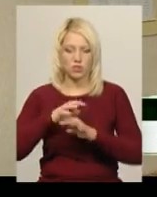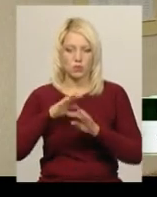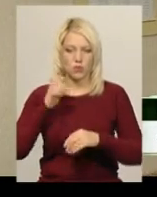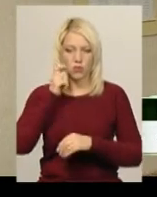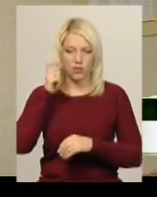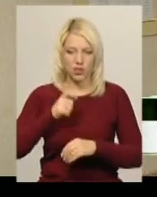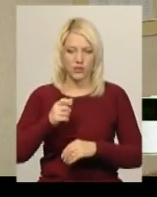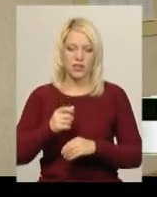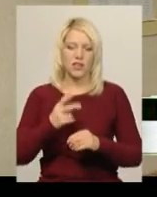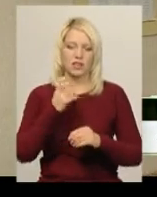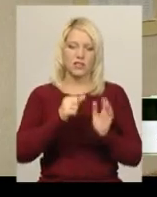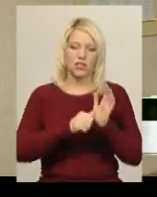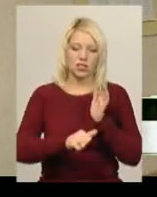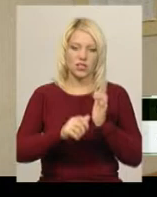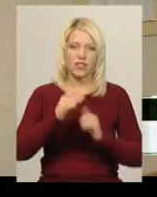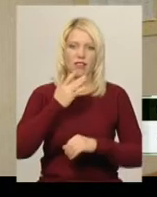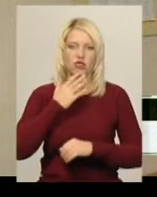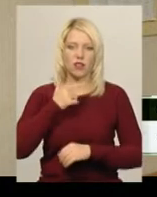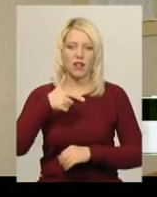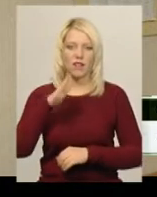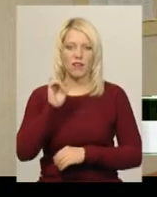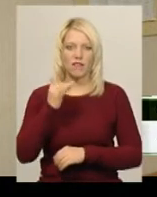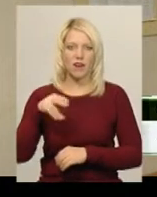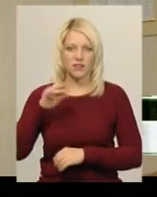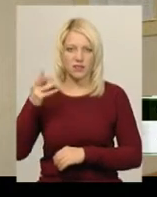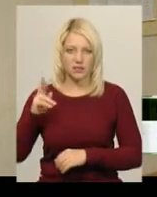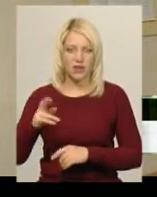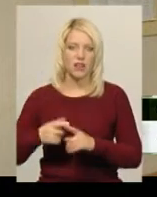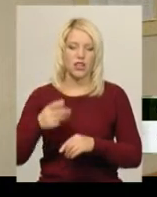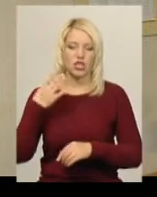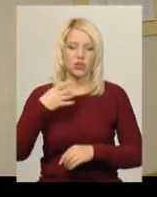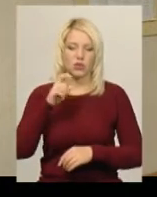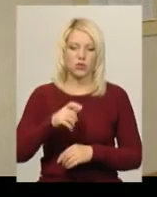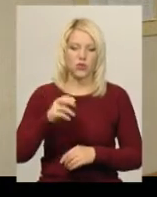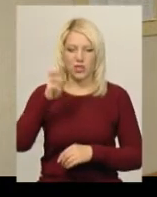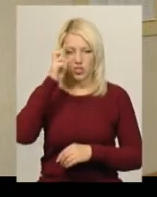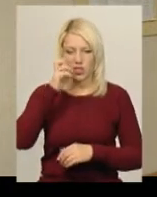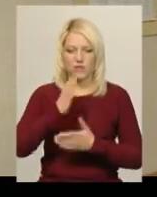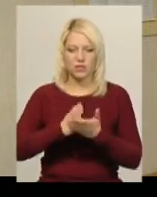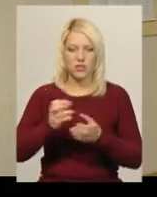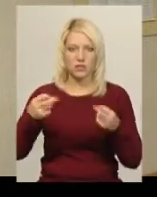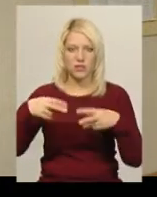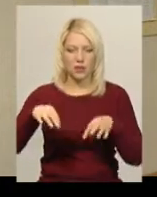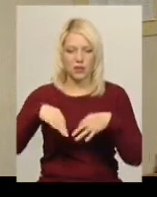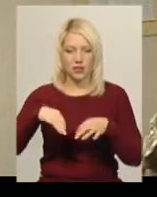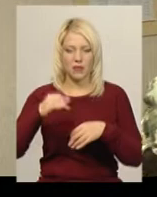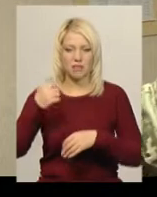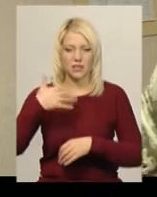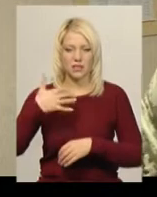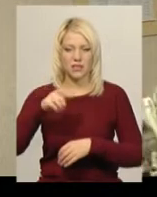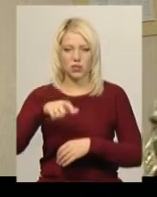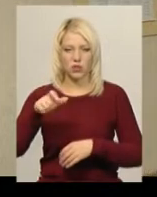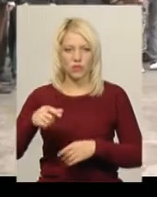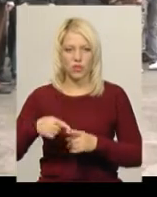призвиваються до Національної гвардії, 40 чоловік призвиваються до Державної служби спеціального транспорту і 50 чоловік до Державної